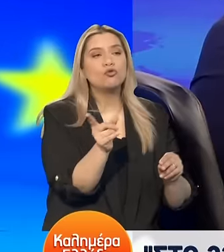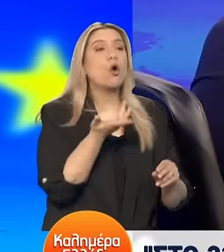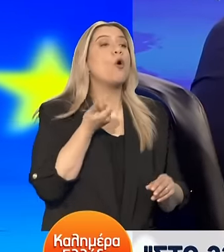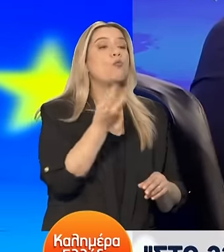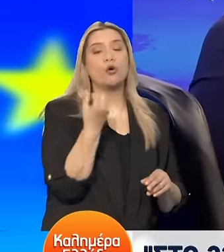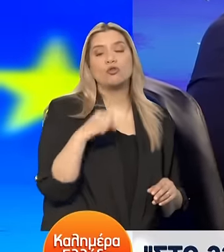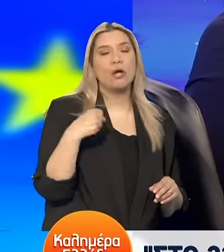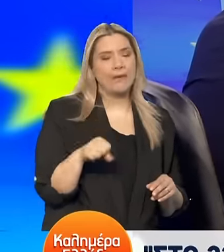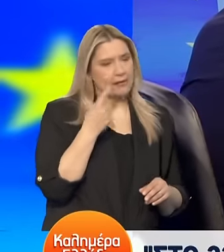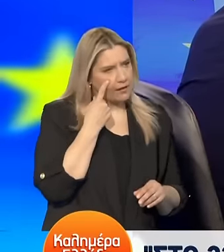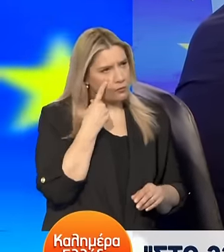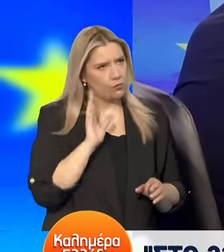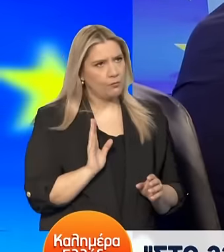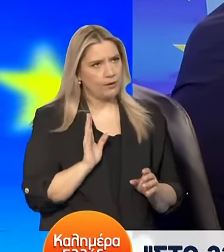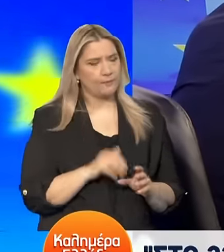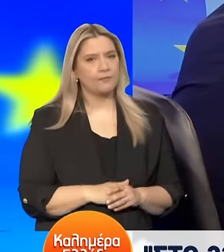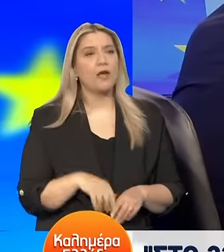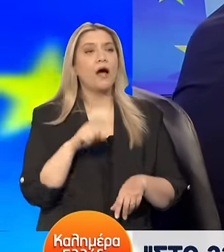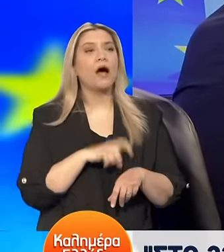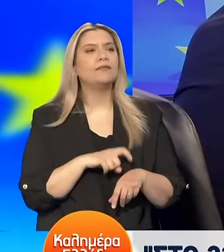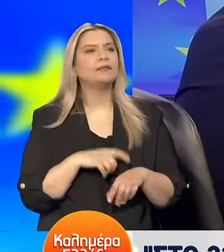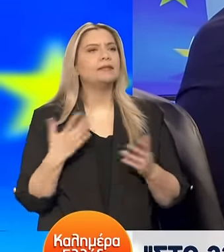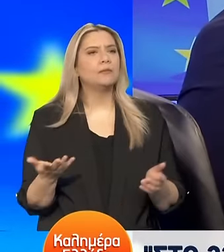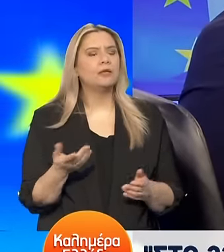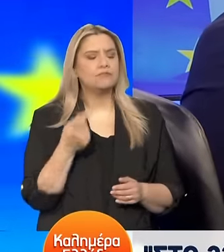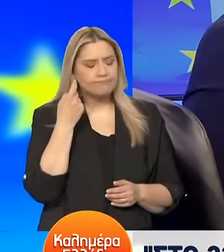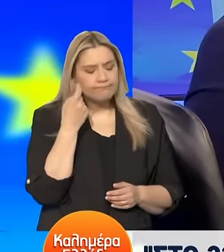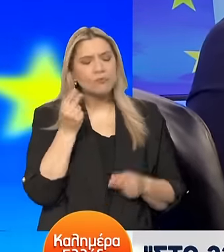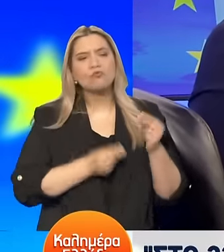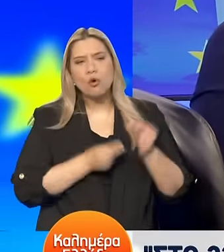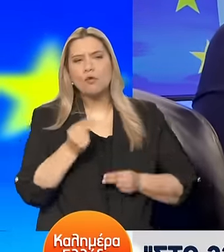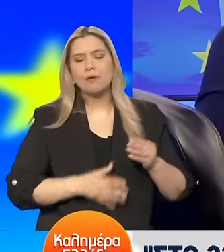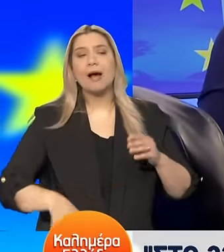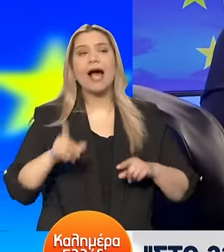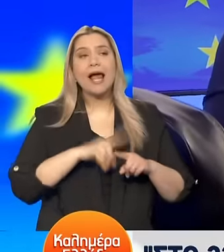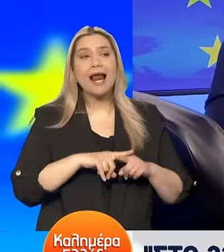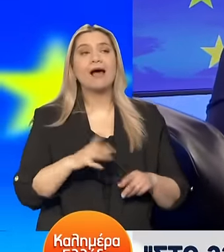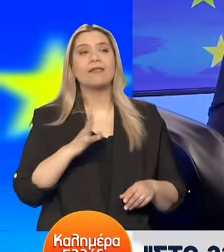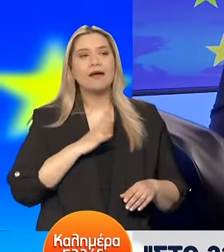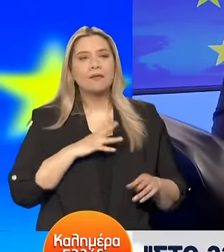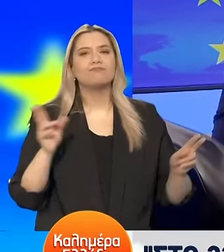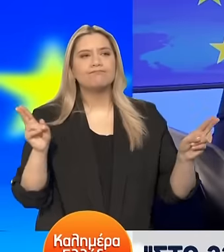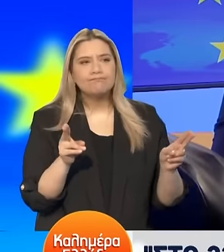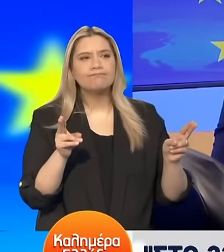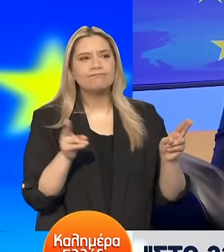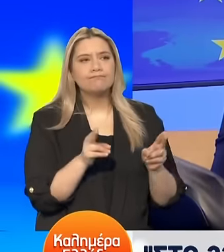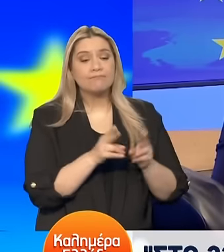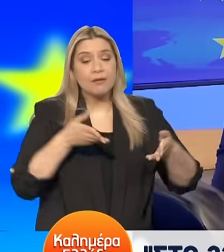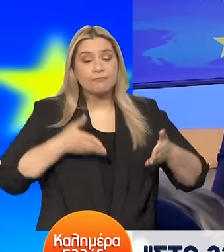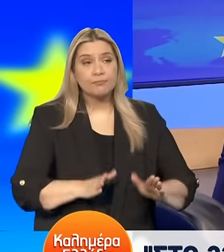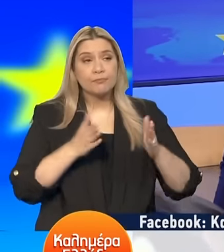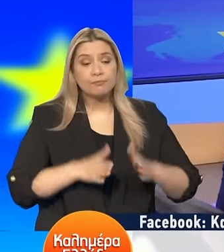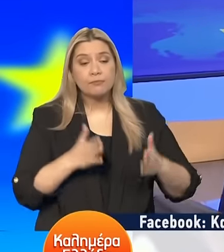Αυτή τη στιγμή μετράμε την αποχή πληθυσμιακά Δυστυχώς χανόμαστε Χάνεται ο πληθυσμός της χώρας Το